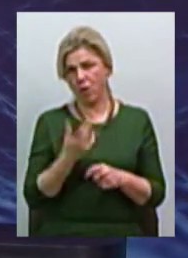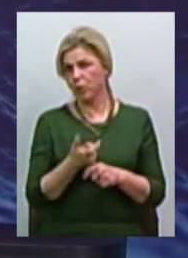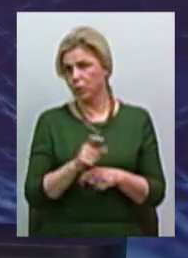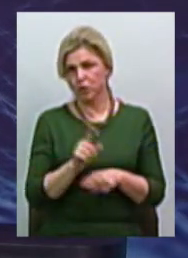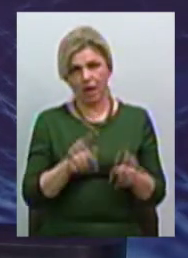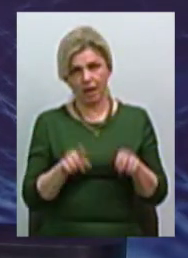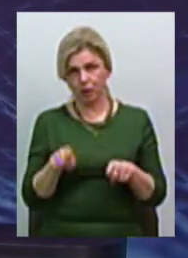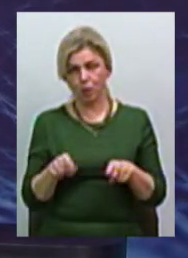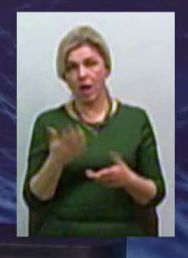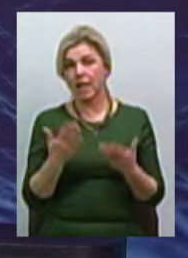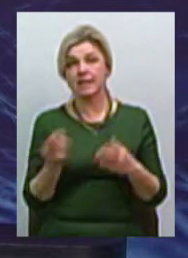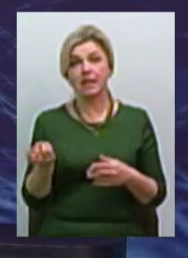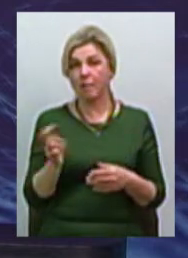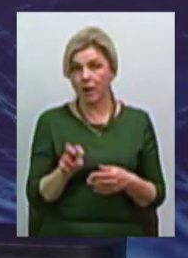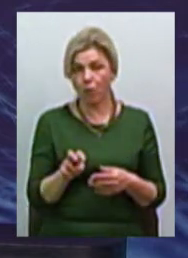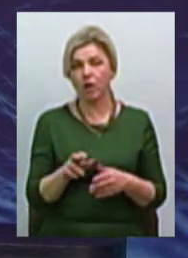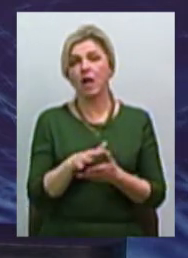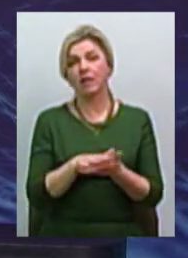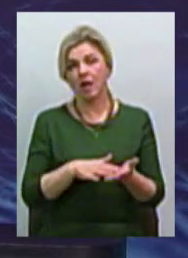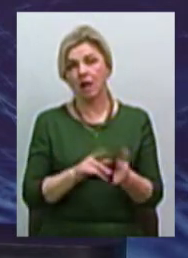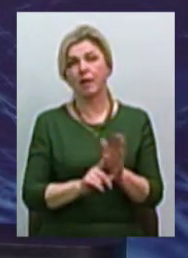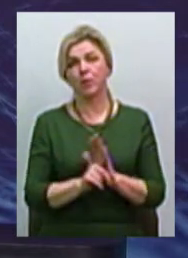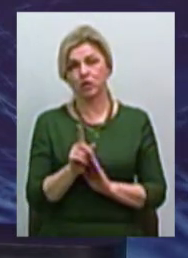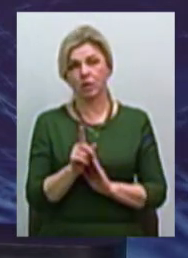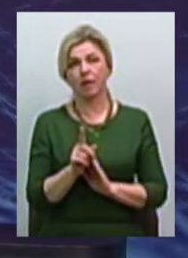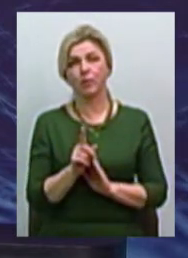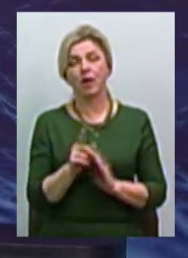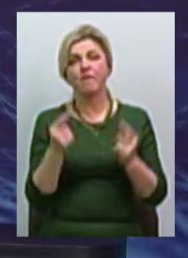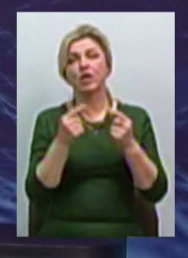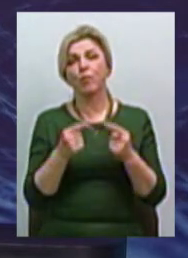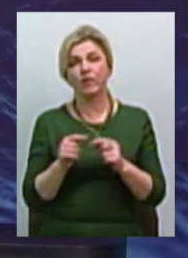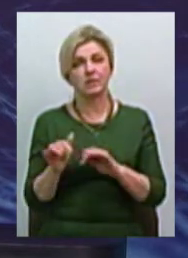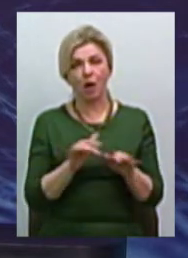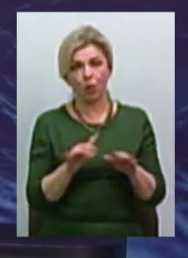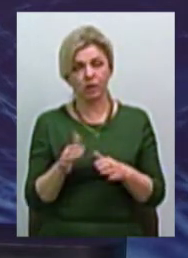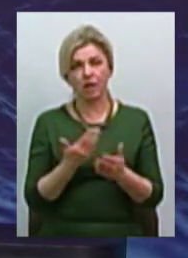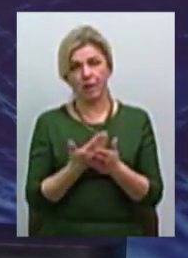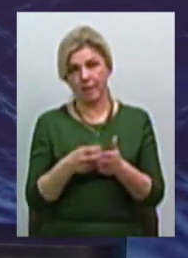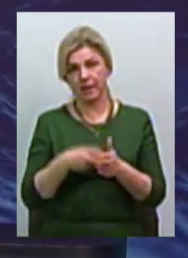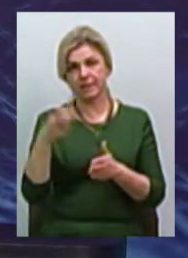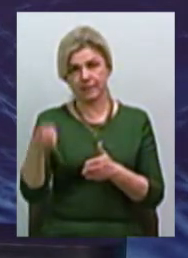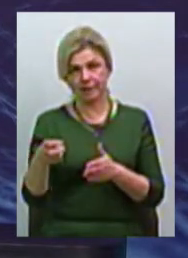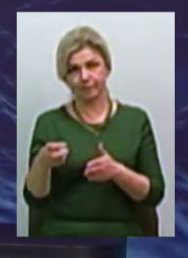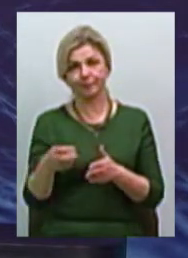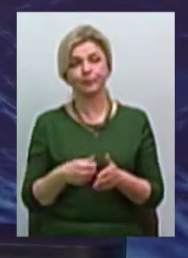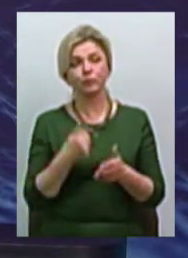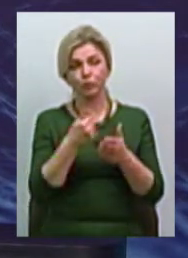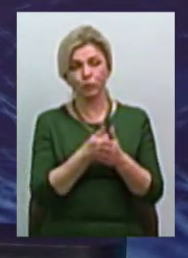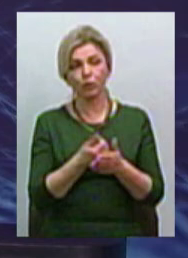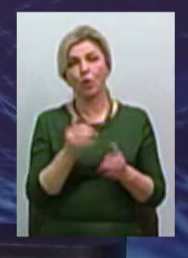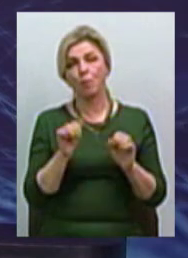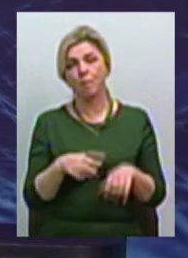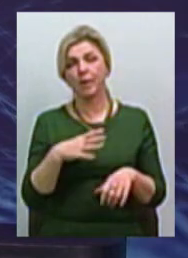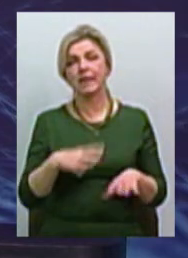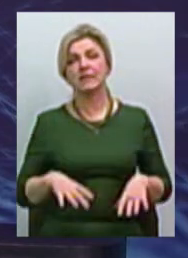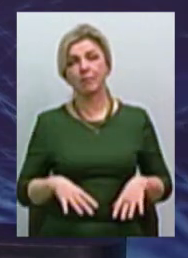Але якщо він не приходить, то далі вже розпочинаємо ми відповідні заходи вживати. Це листи. Листи можуть бути